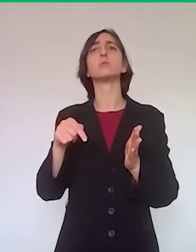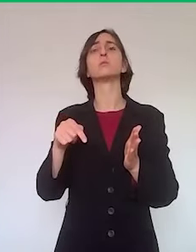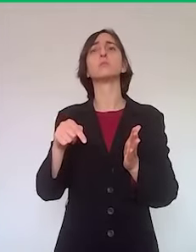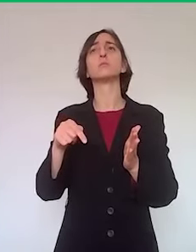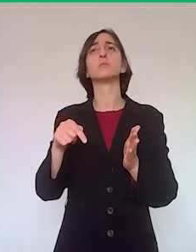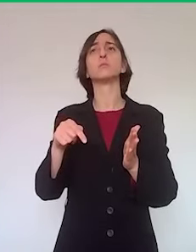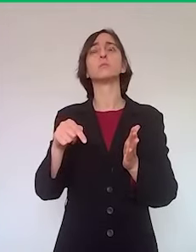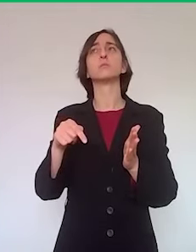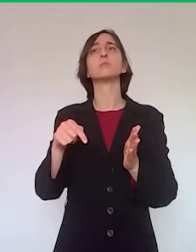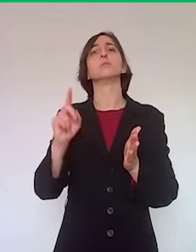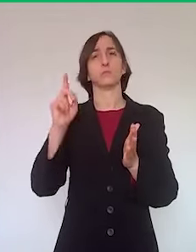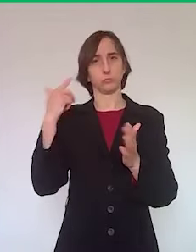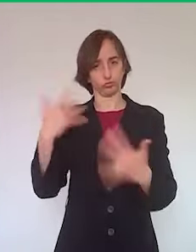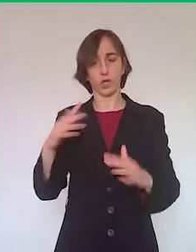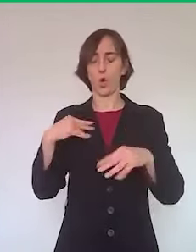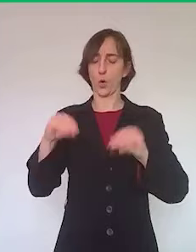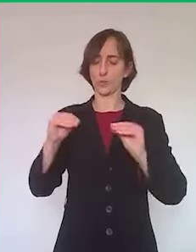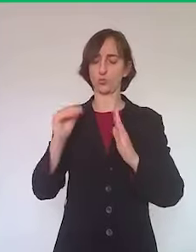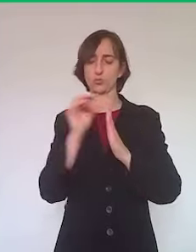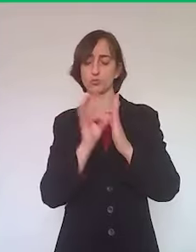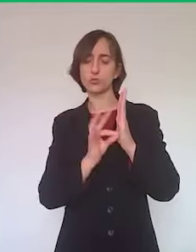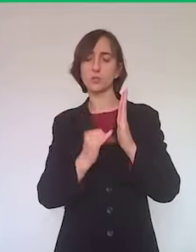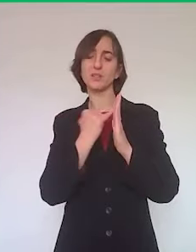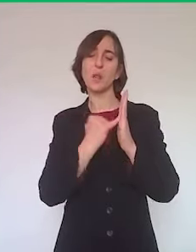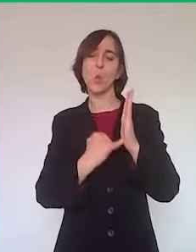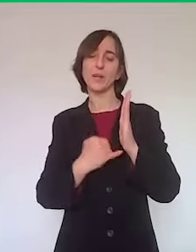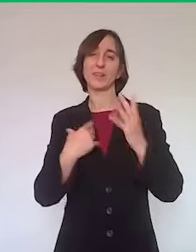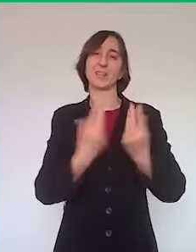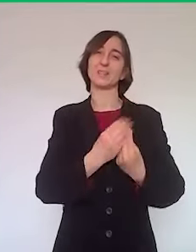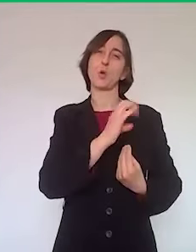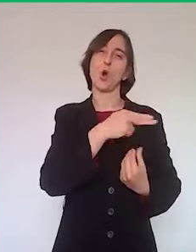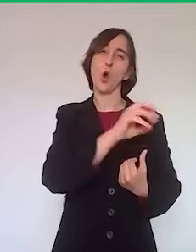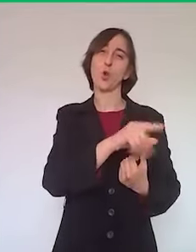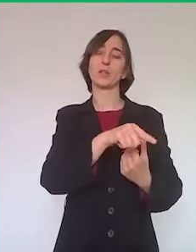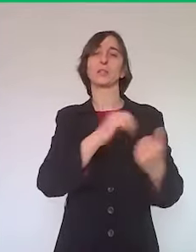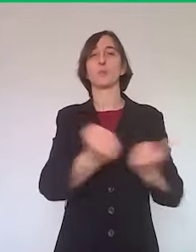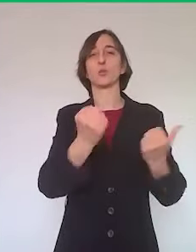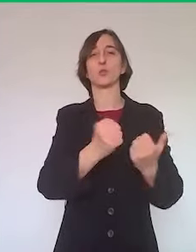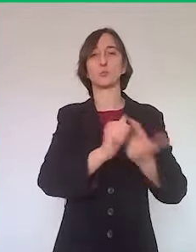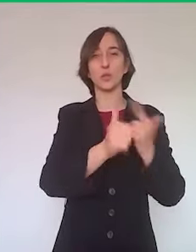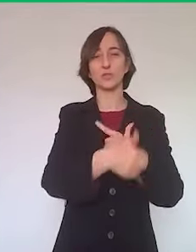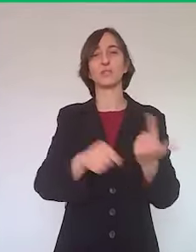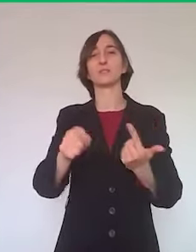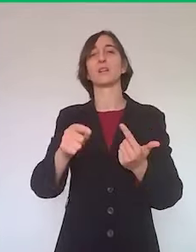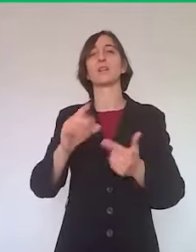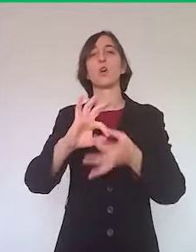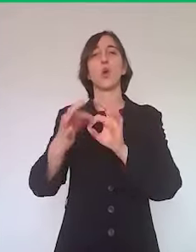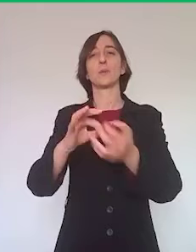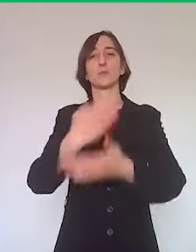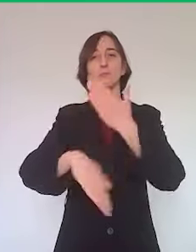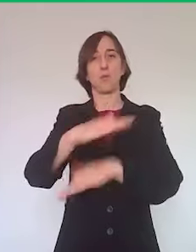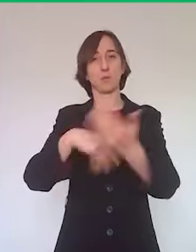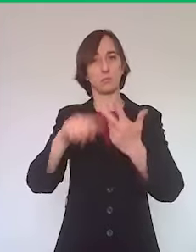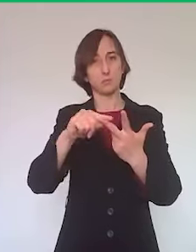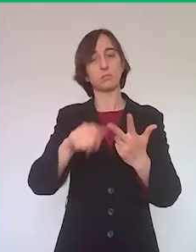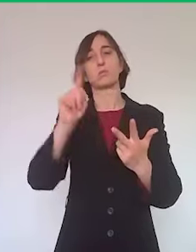come utilizzare questi soldi con il CONI, gli enti di promizione sportiva, il comitato paralimpico, ma anche con i comuni e ci siamo orientati